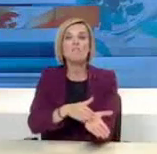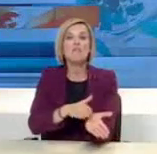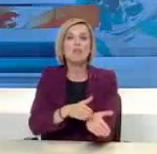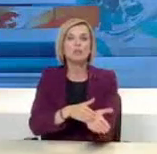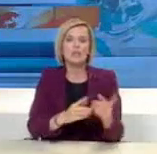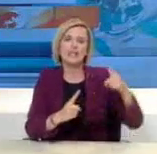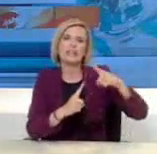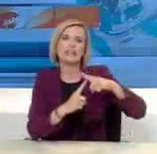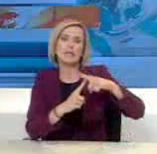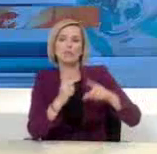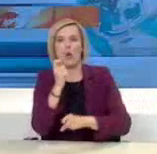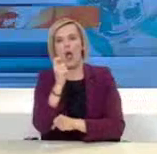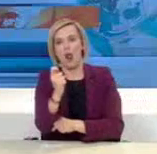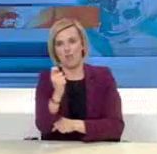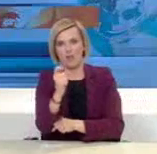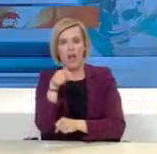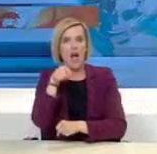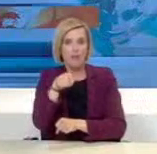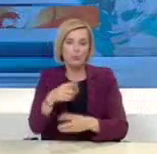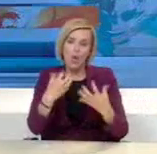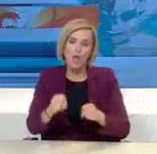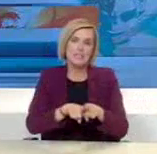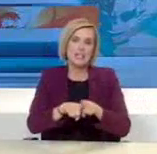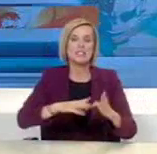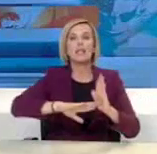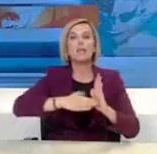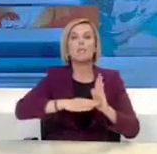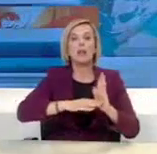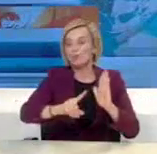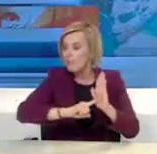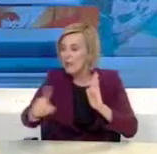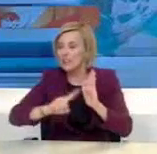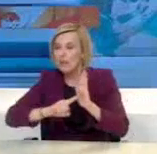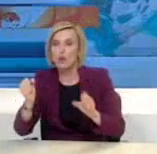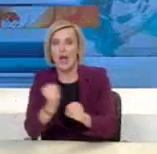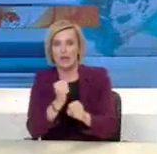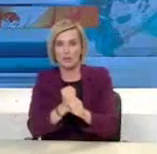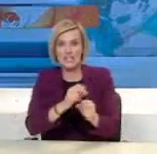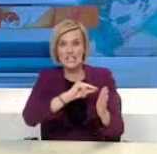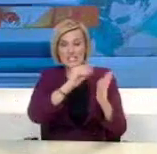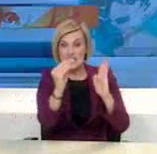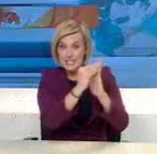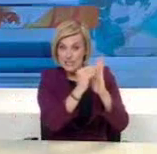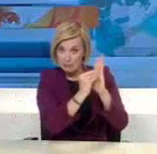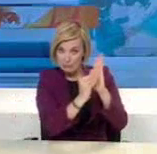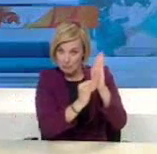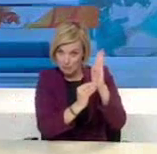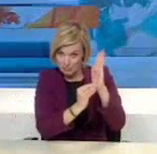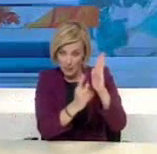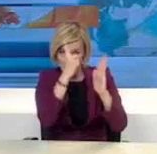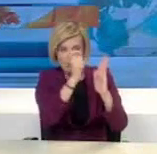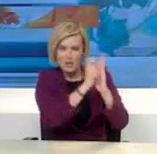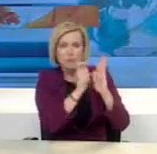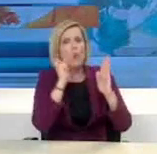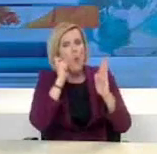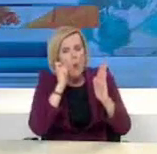αφορά τις μετακινήσεις των εργαζομένων. Συμπληρώνεται μία φορά και παρέχεται με προσωπική ευθύνη του υπογράφοντος από